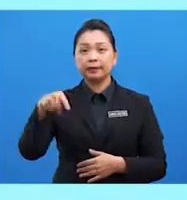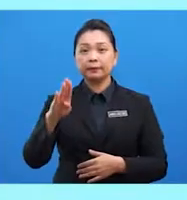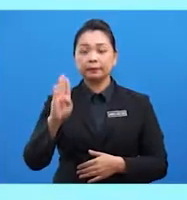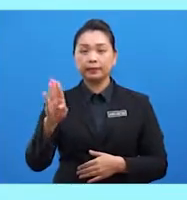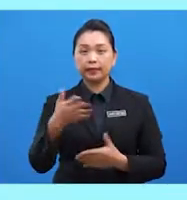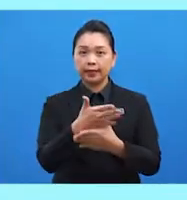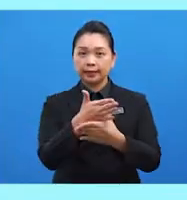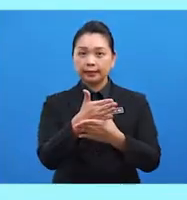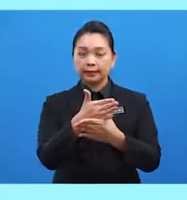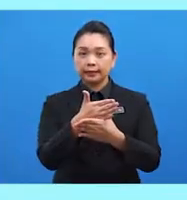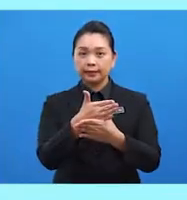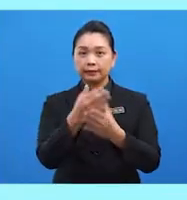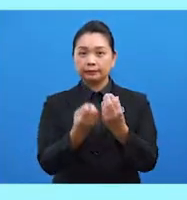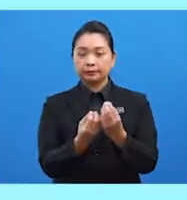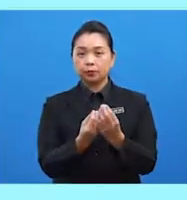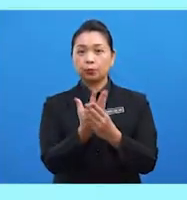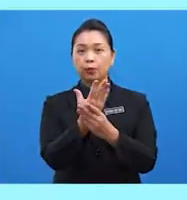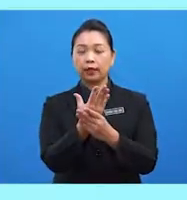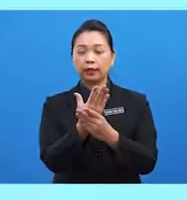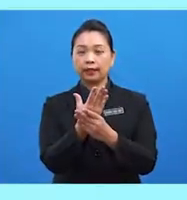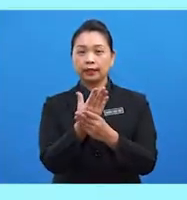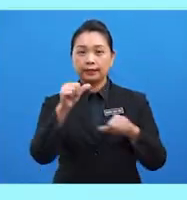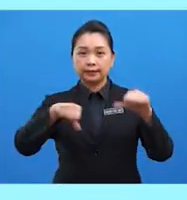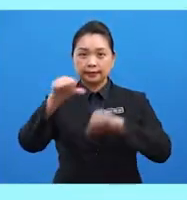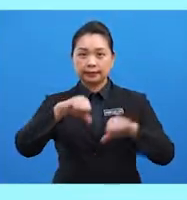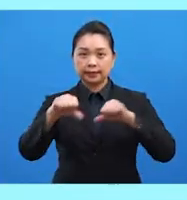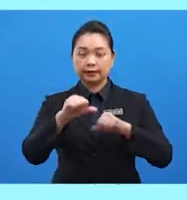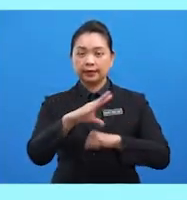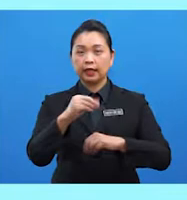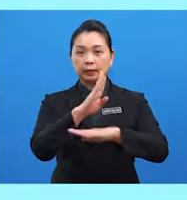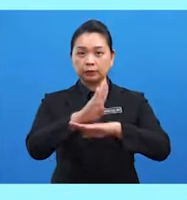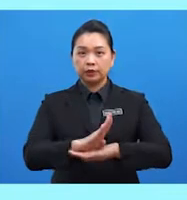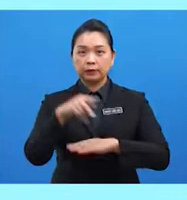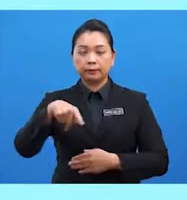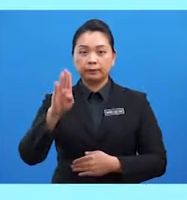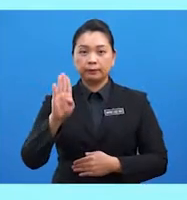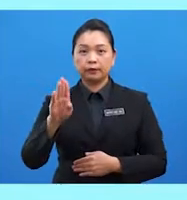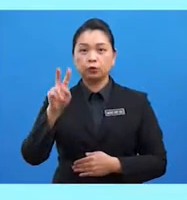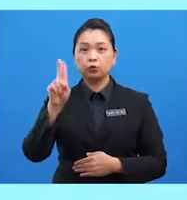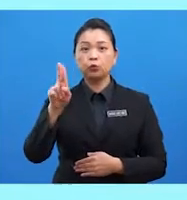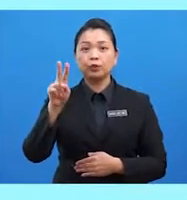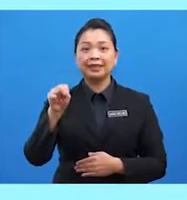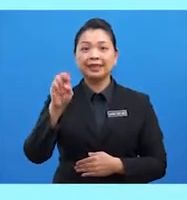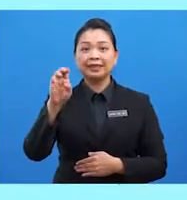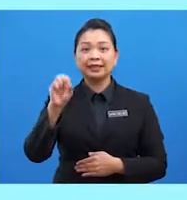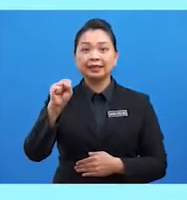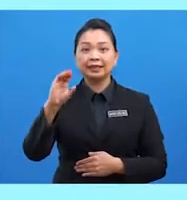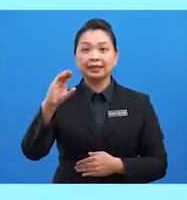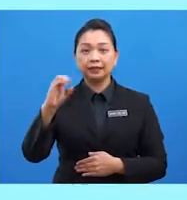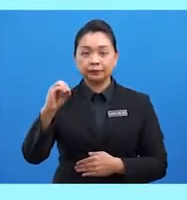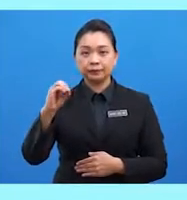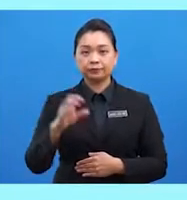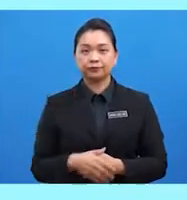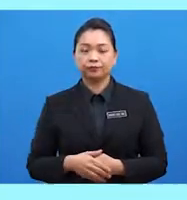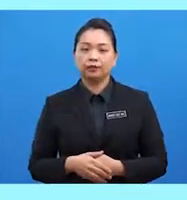Pertubuhan Pendidikan, Sains dan Kebudayaan PBB, UNESCO. Pertubuhan